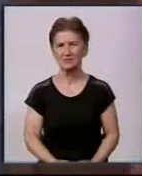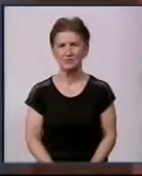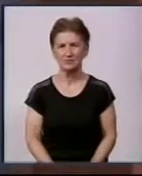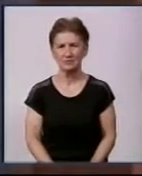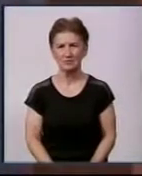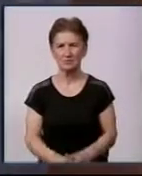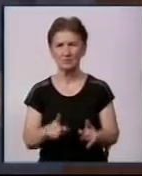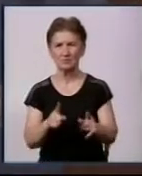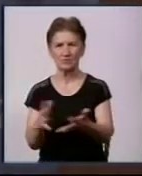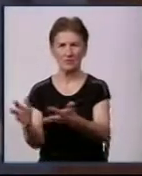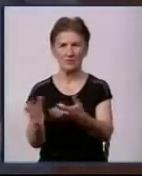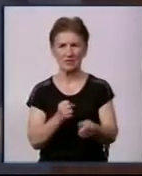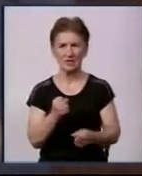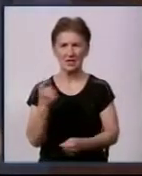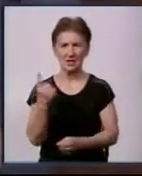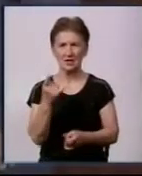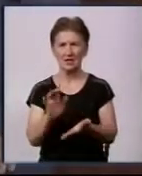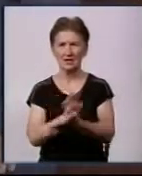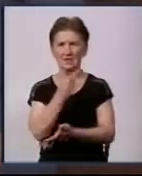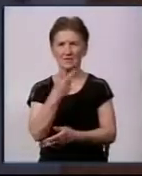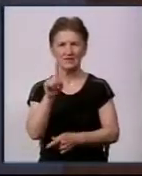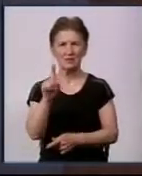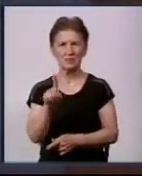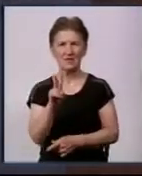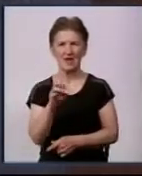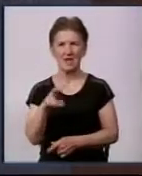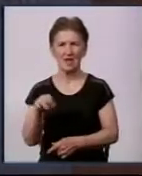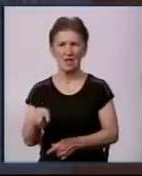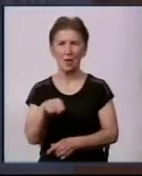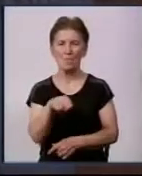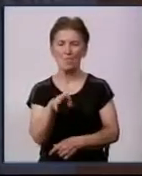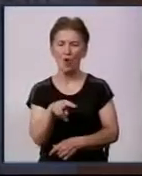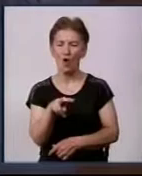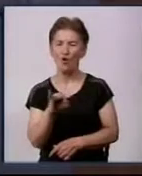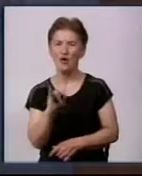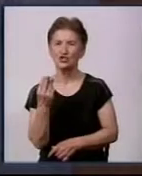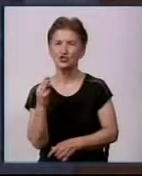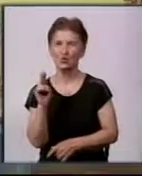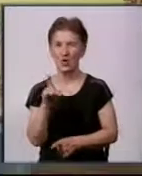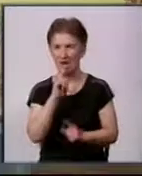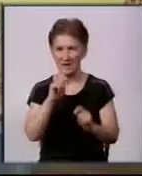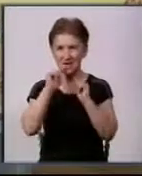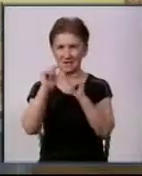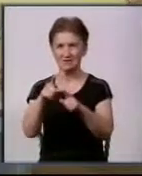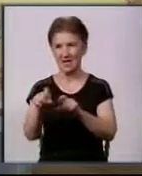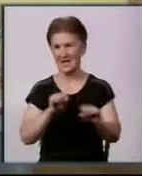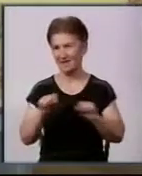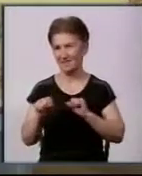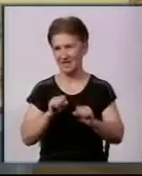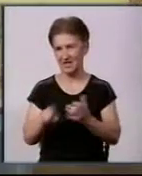Отримав першу премію кореспондент газети «21 канал» Володимир Поліщук. Зараз ви бачите, як його нагороджують керівники міста.